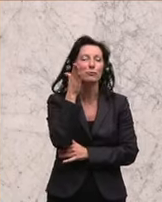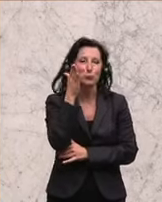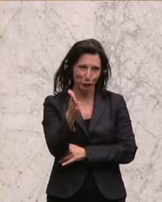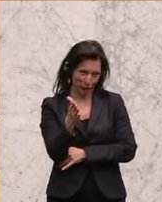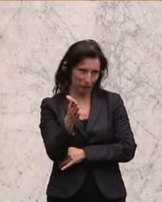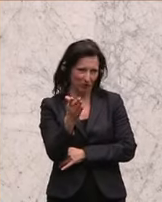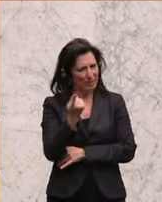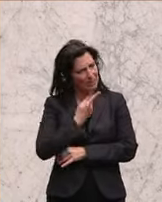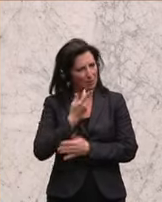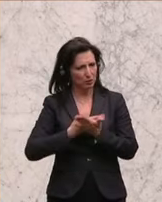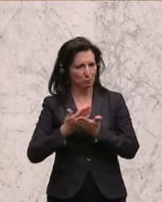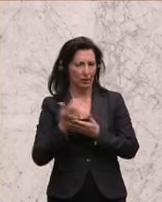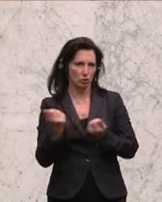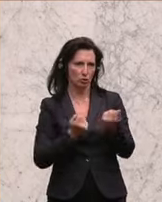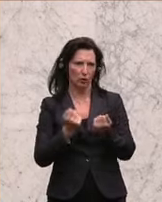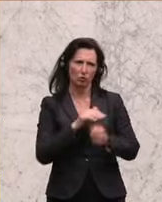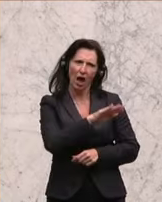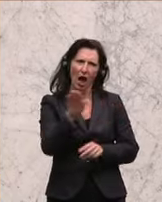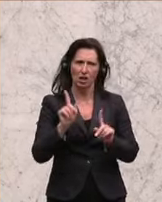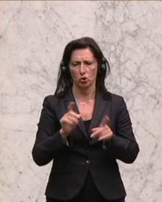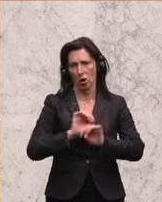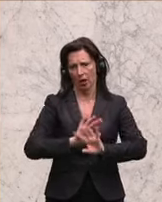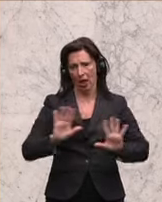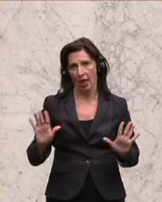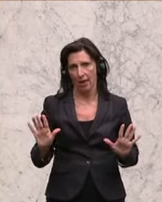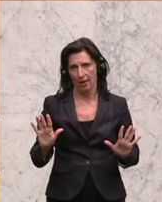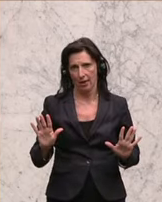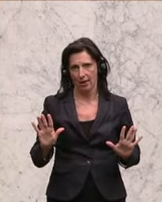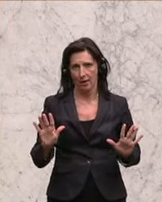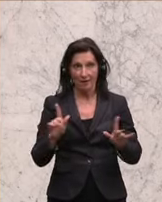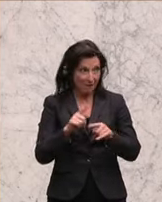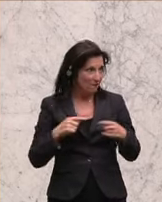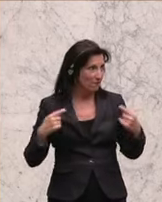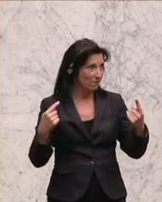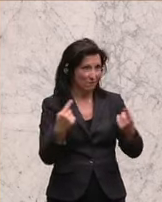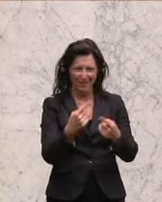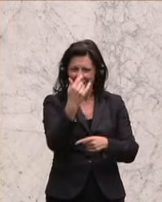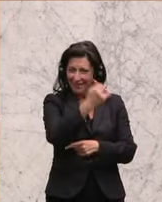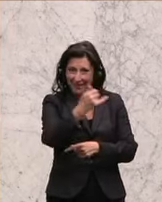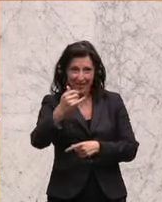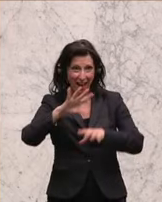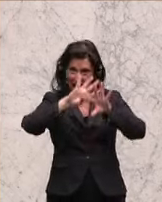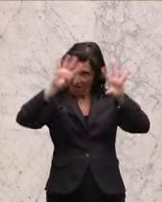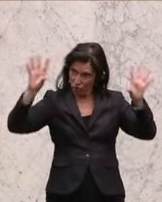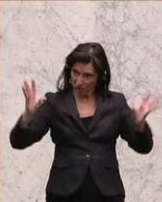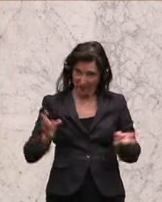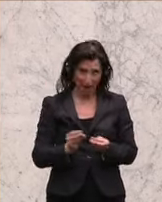gibt. Und wir sollten uns alle klar sein, dass wir hier Teil des Ganzen sind. Die Partei,